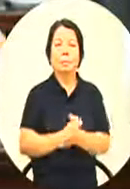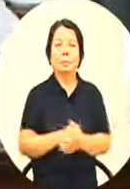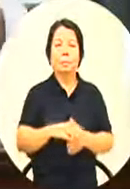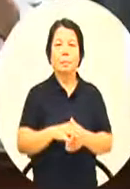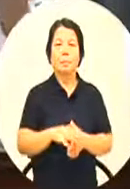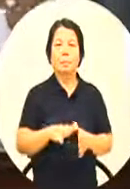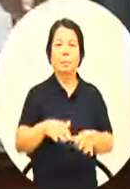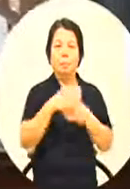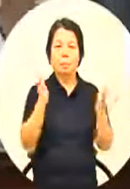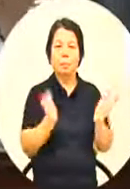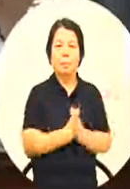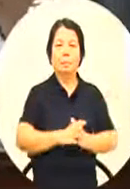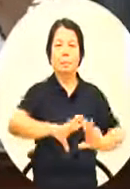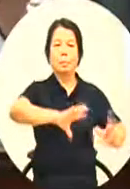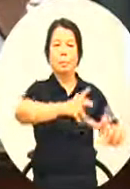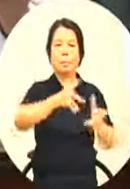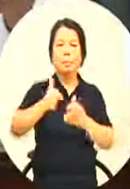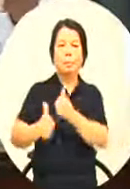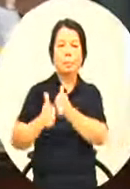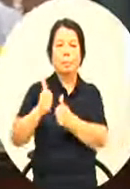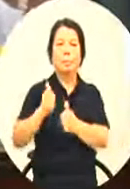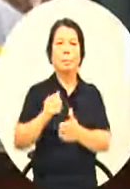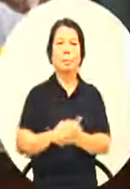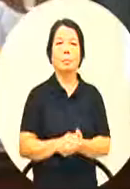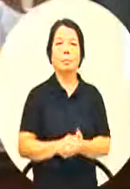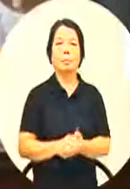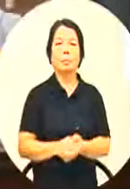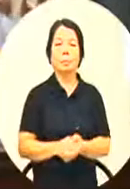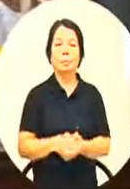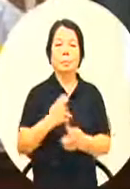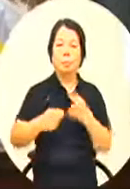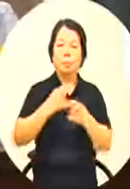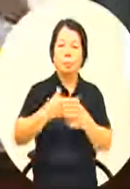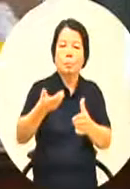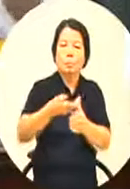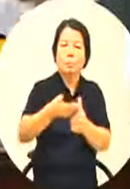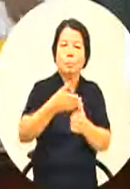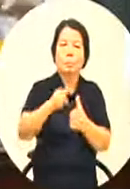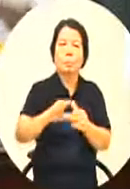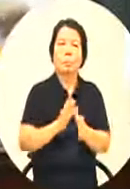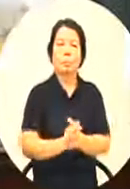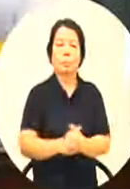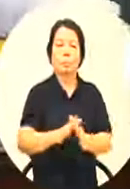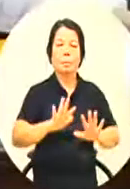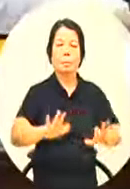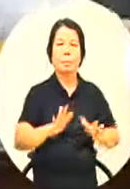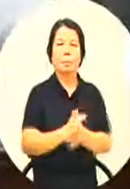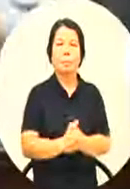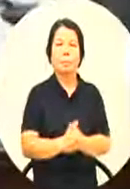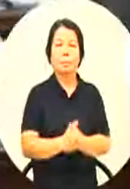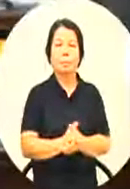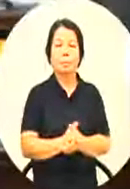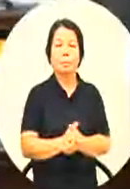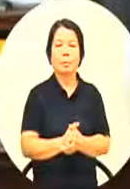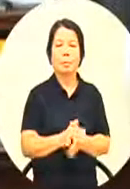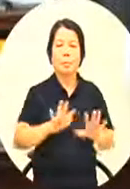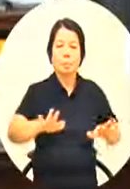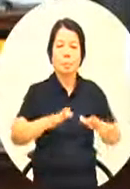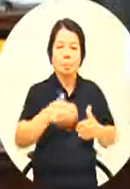现在的整个世界的竞争怎么样去培养我们包括我们现在的包括培养下一代